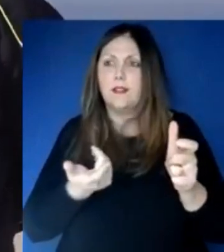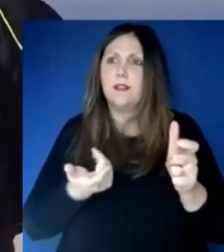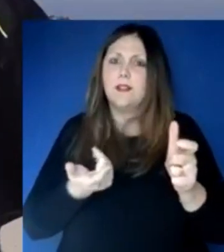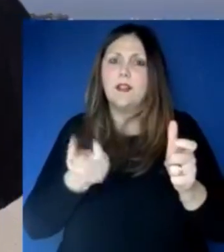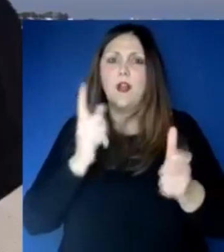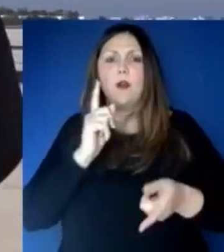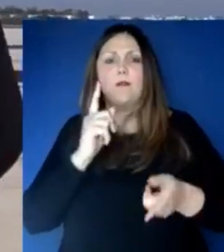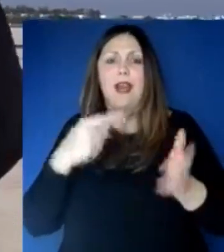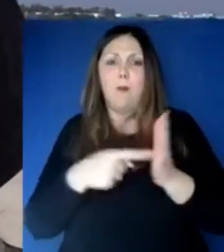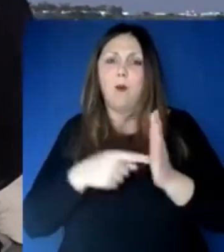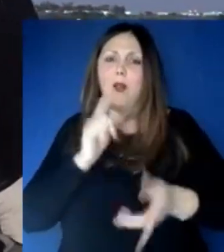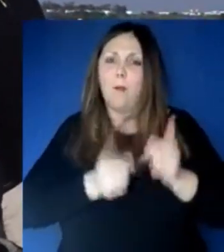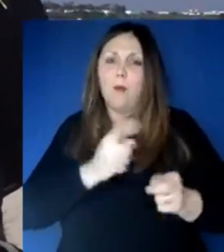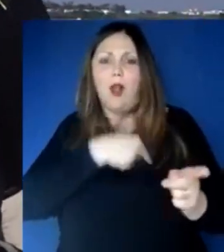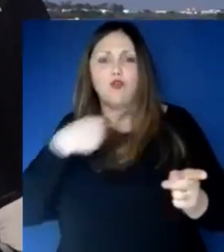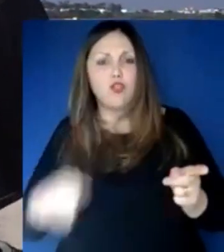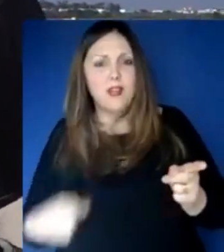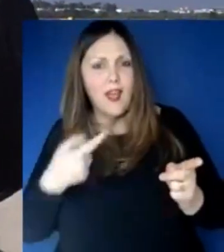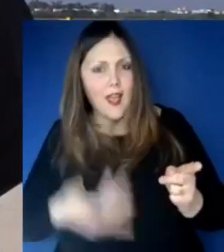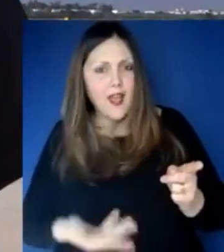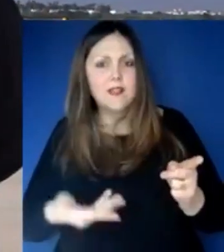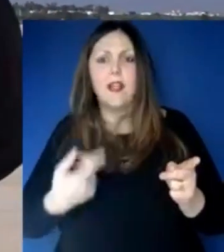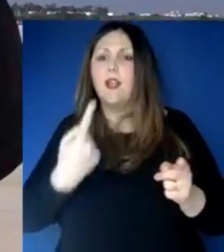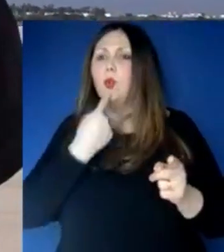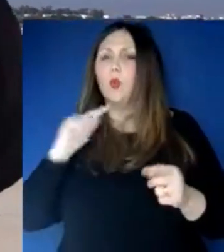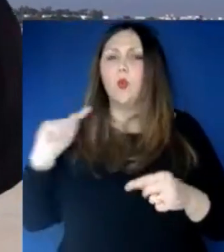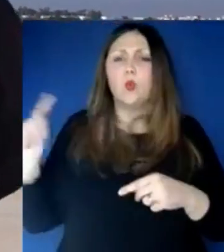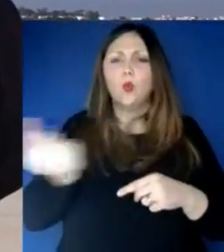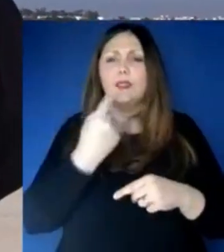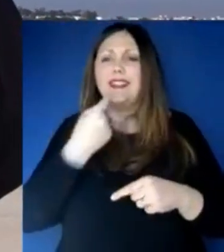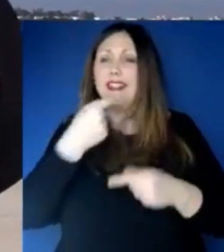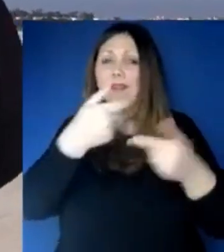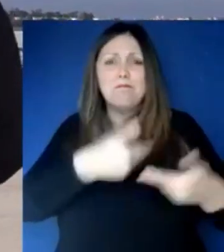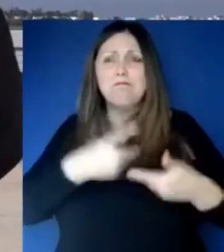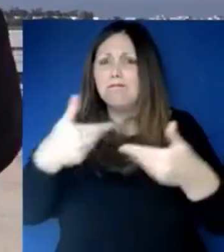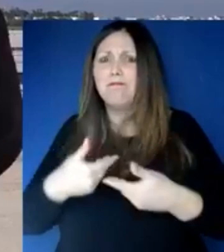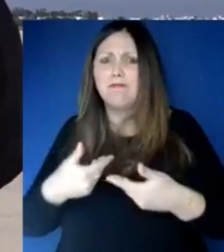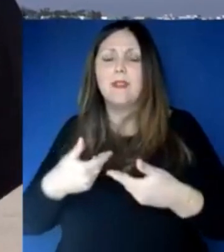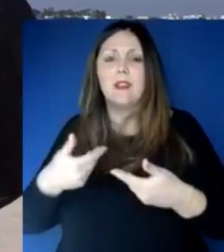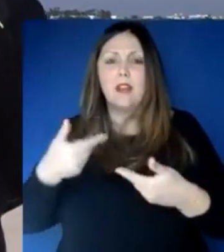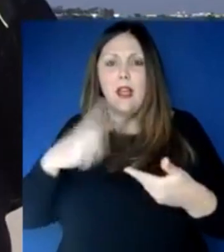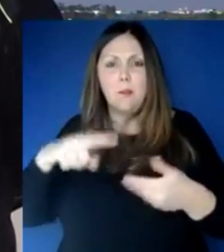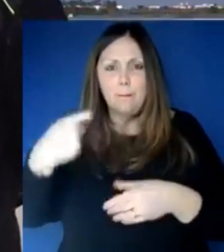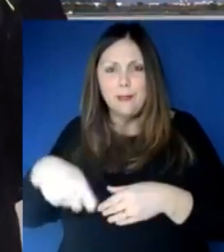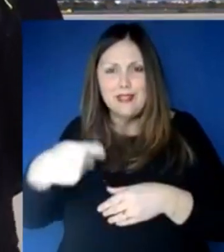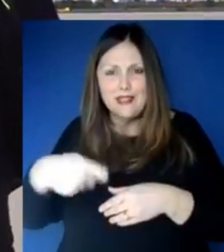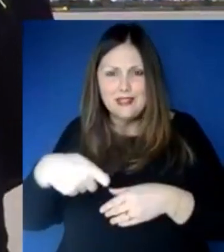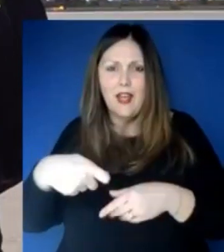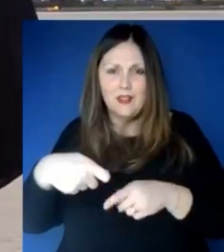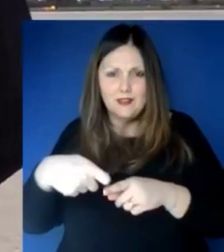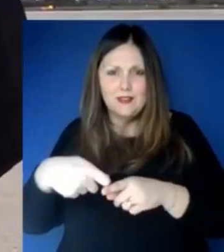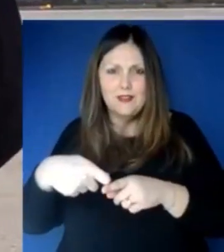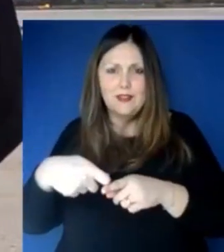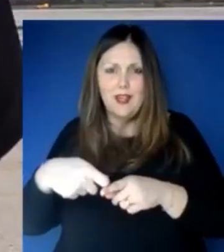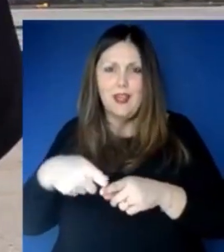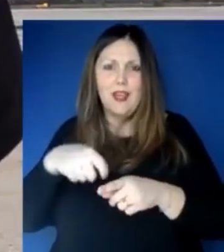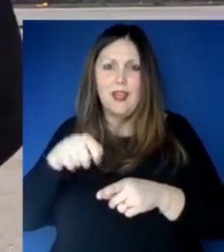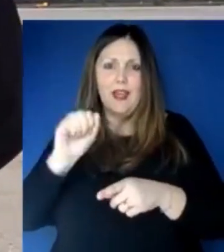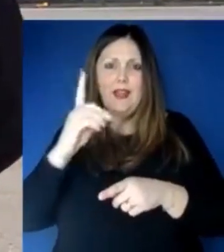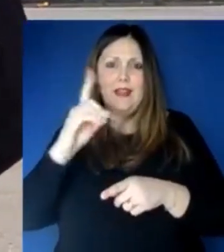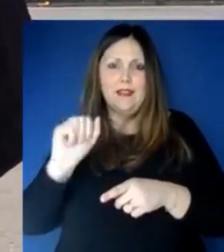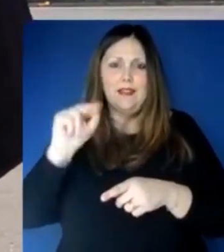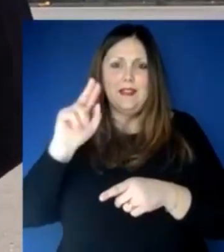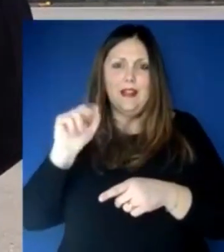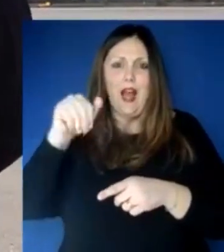Presidente Edi Rama, lo voglio ricordare, quando è venuto qui l'ultima volta io l'ho accolto su questa pista, le sue